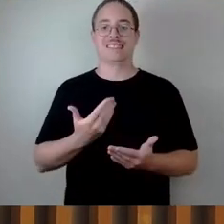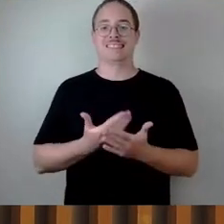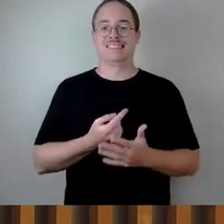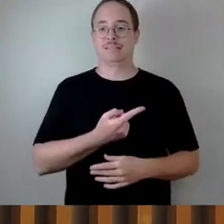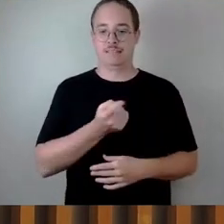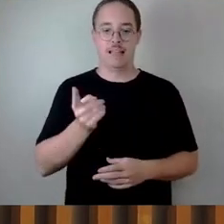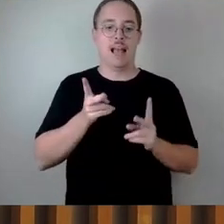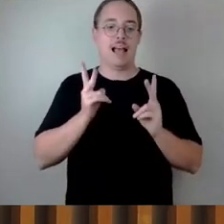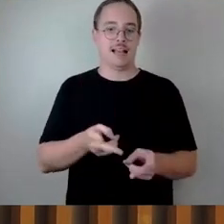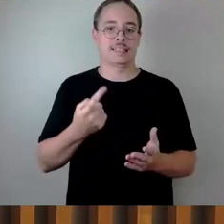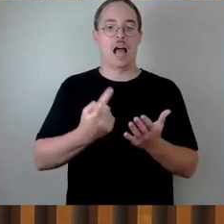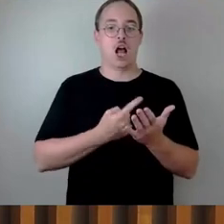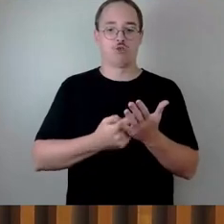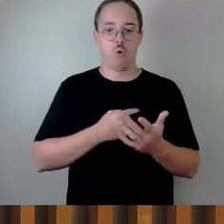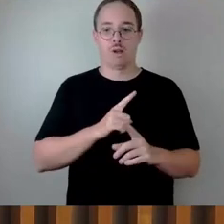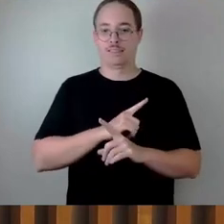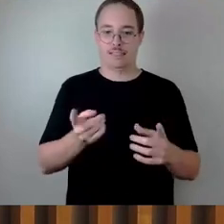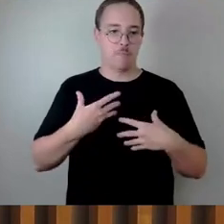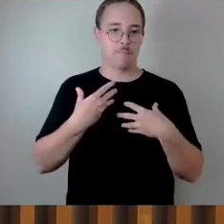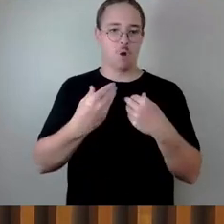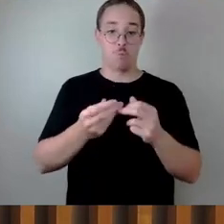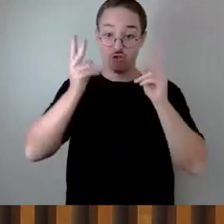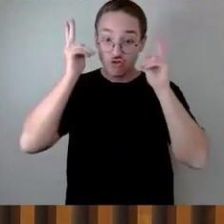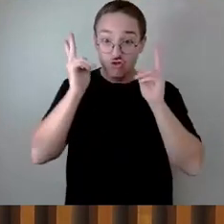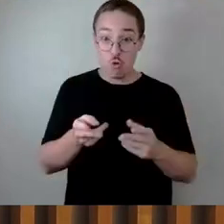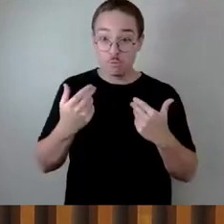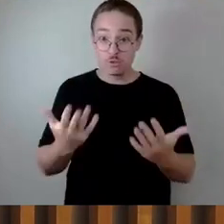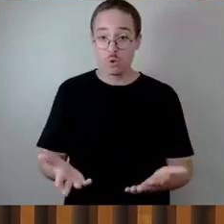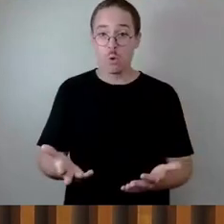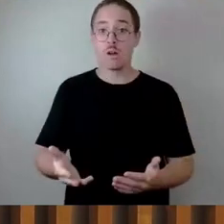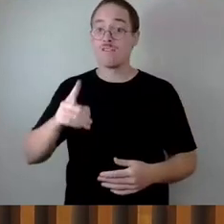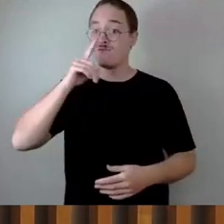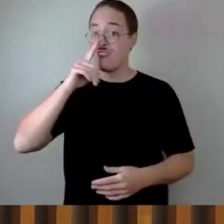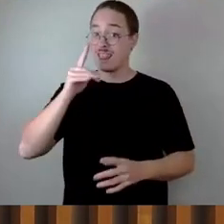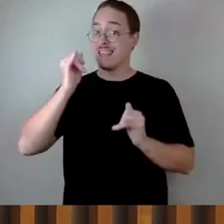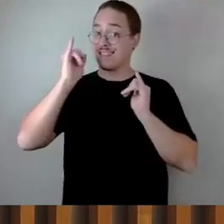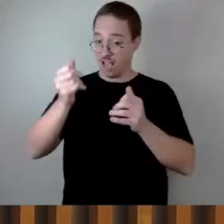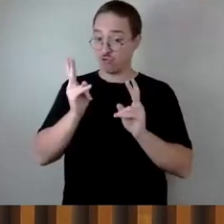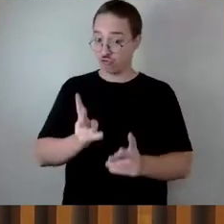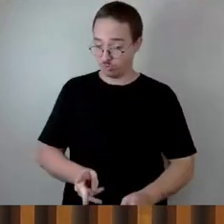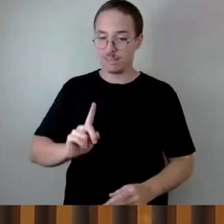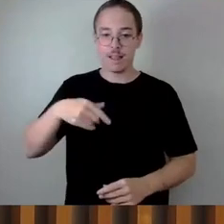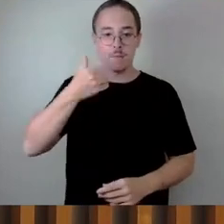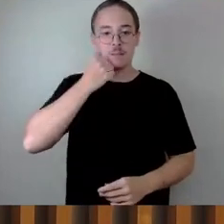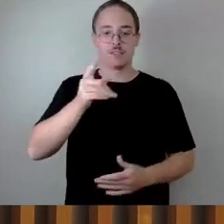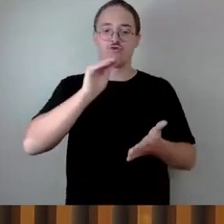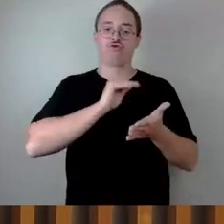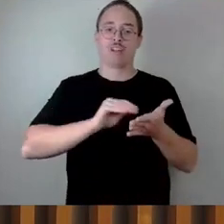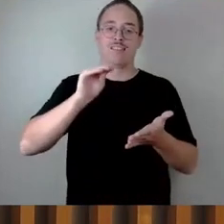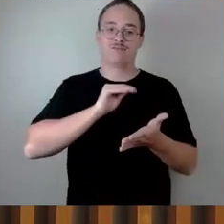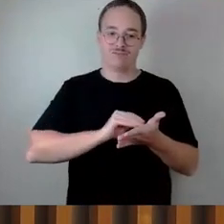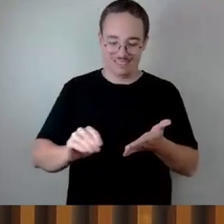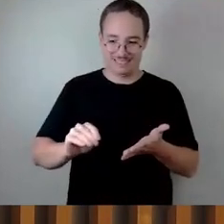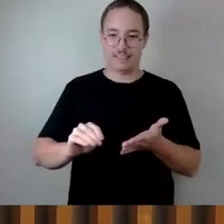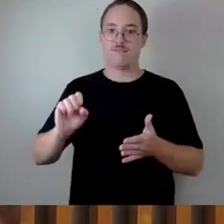Und falls das so ist, bitte ich um eine umfangreiche schriftliche Darlegung, wie das sein kann und was zu tun ist, damit dieser Fall ausgeschlossen